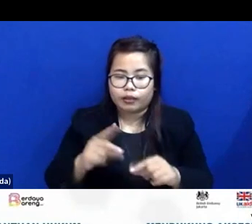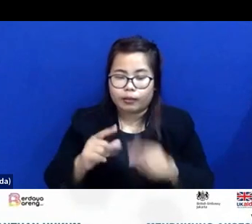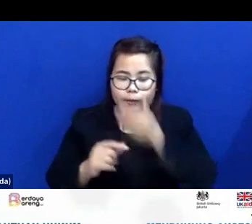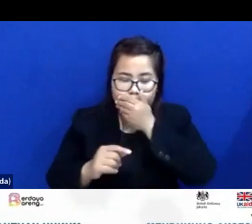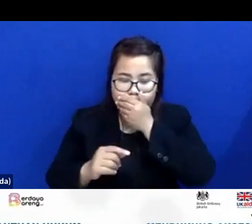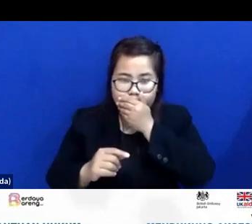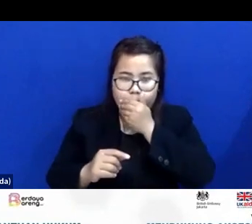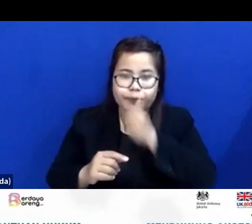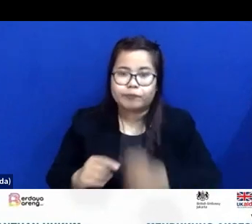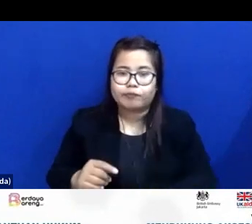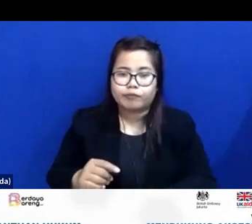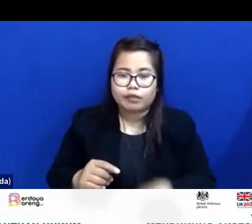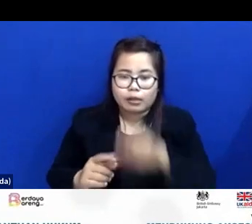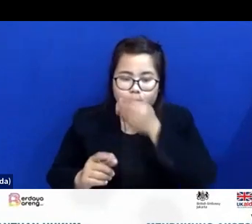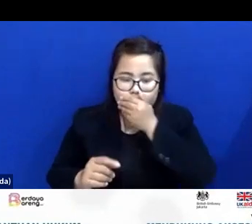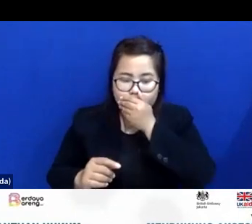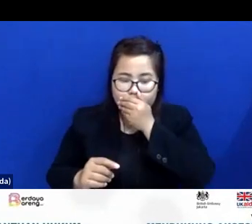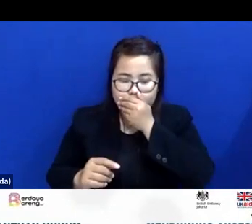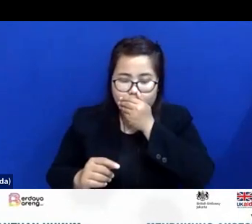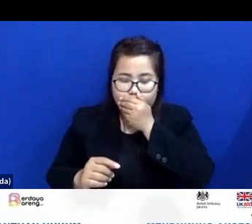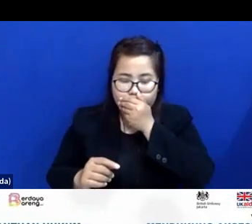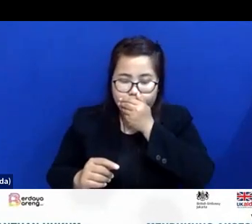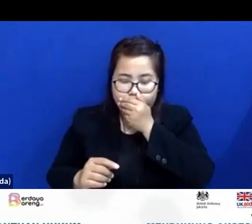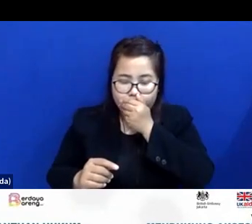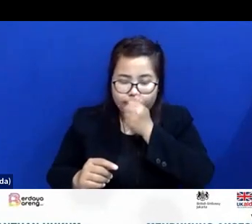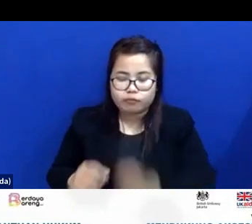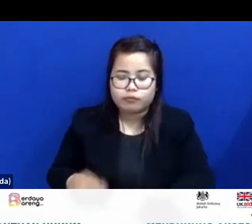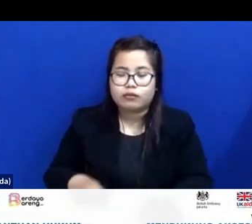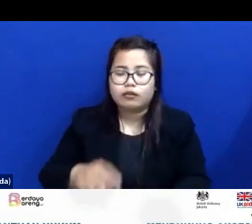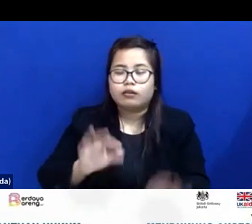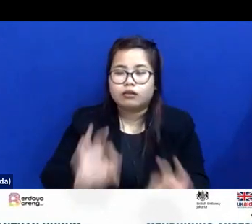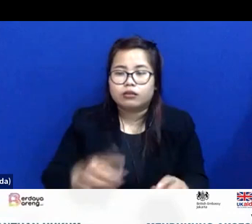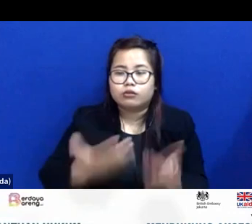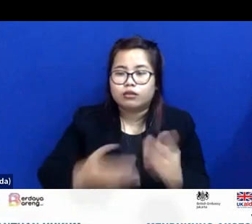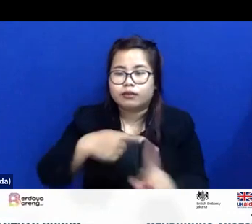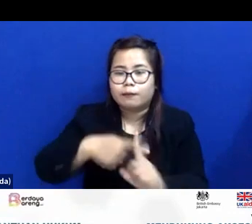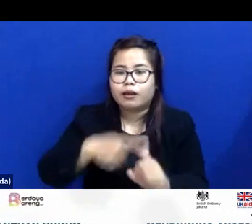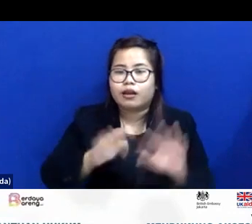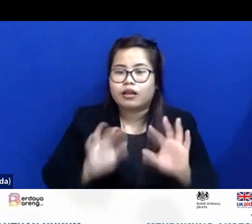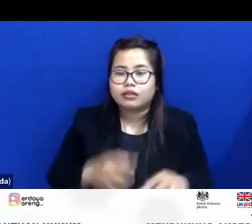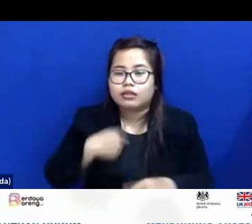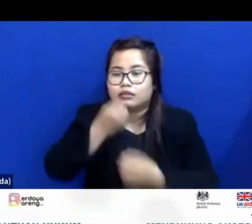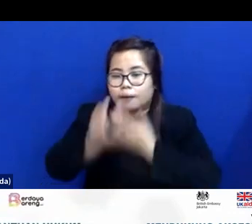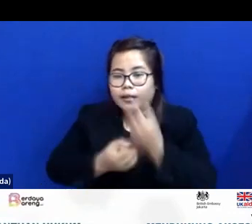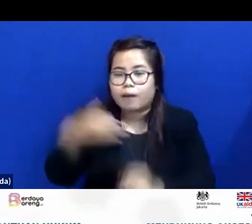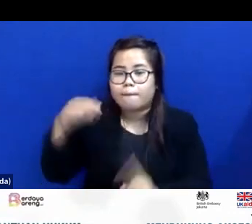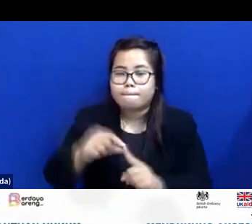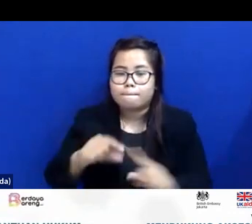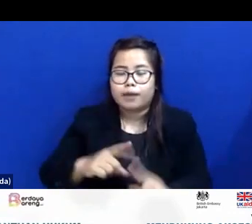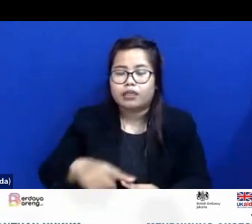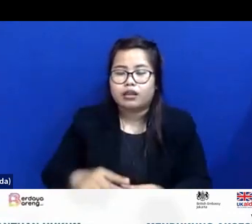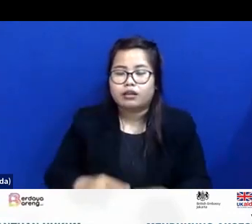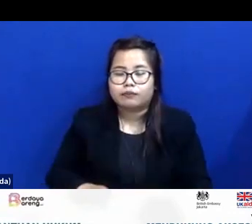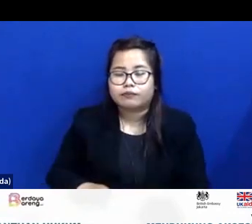menambahkan yang saya bilang dari awal law hub